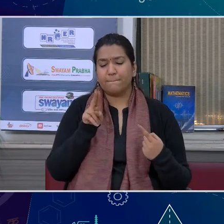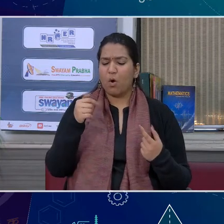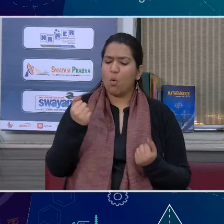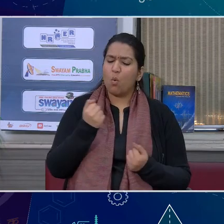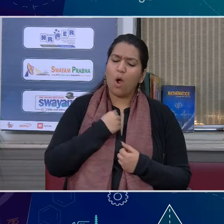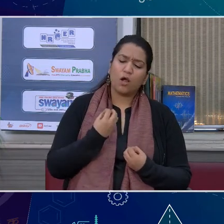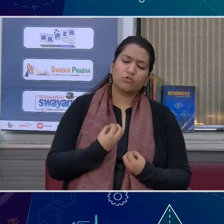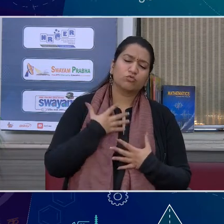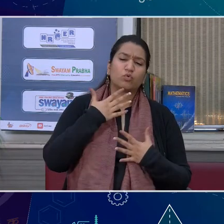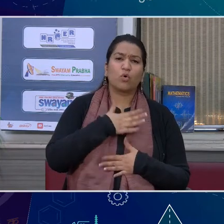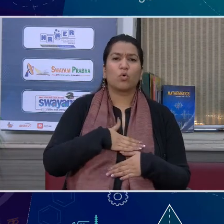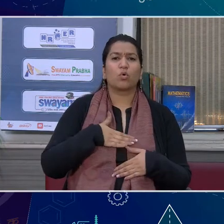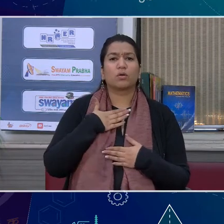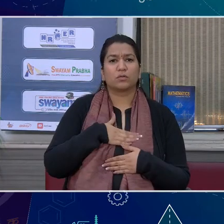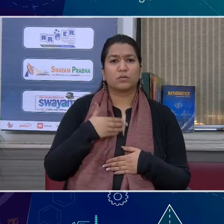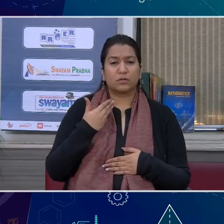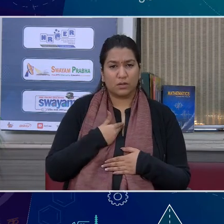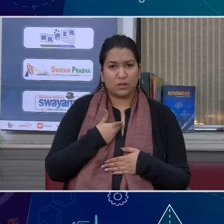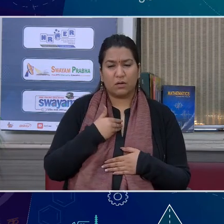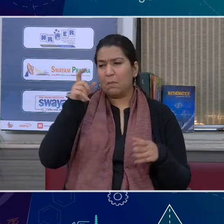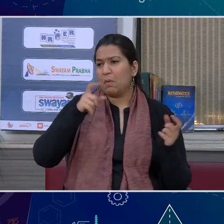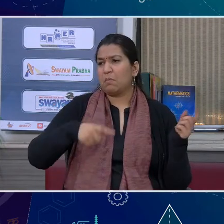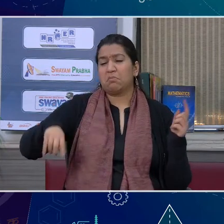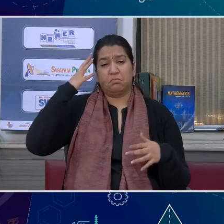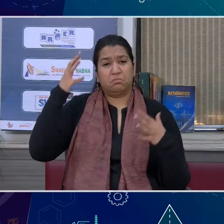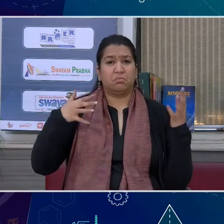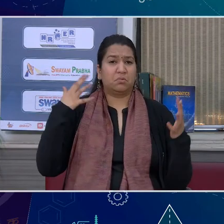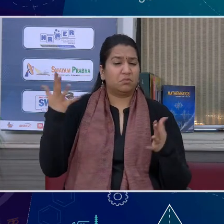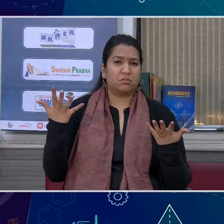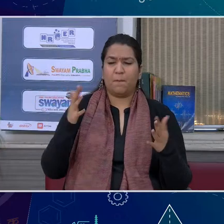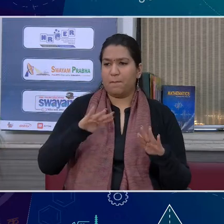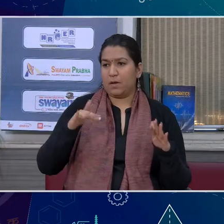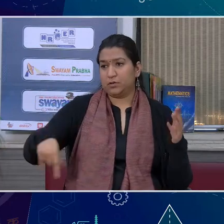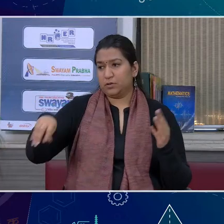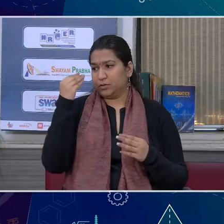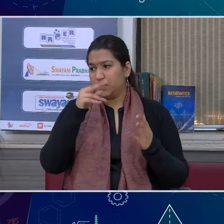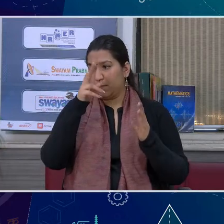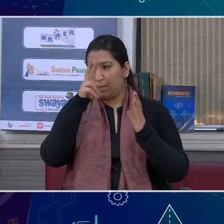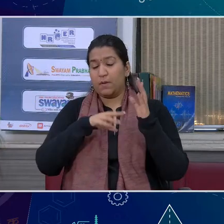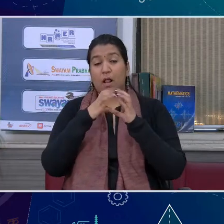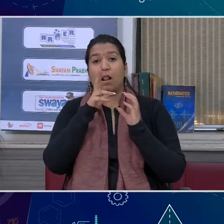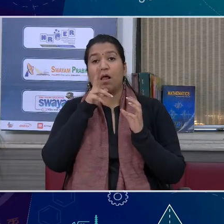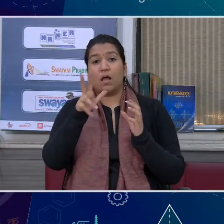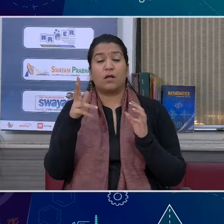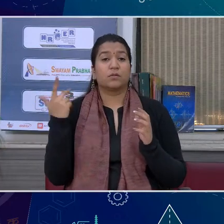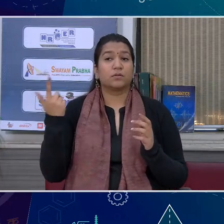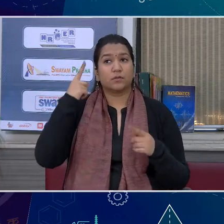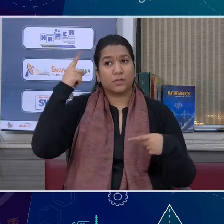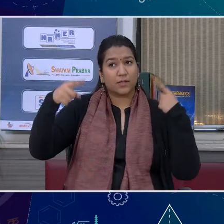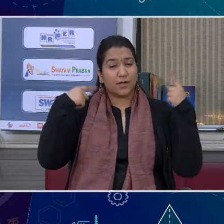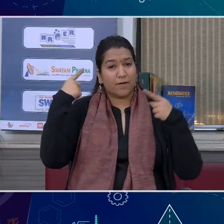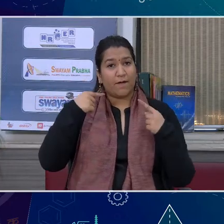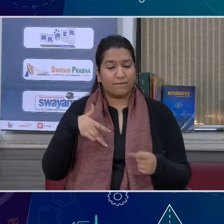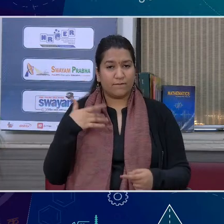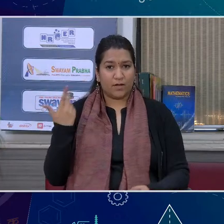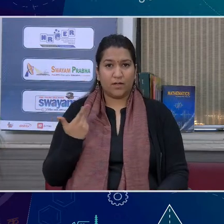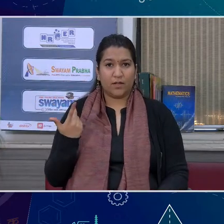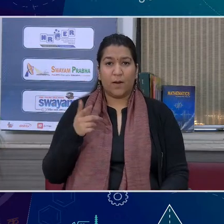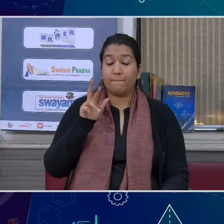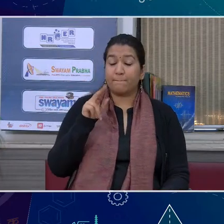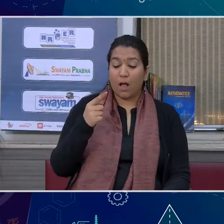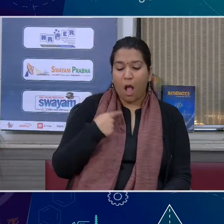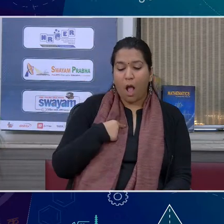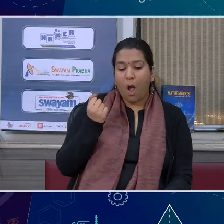मस्ती में चलता है उसको किसी से कोई परवा नहीं है शायद बच्चों ने हमारे कविता पड़ी है आठवी क्लास में दिवानों की एस्ति जिसमें वो